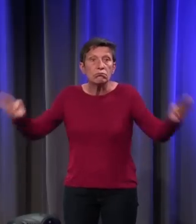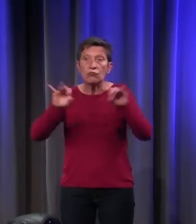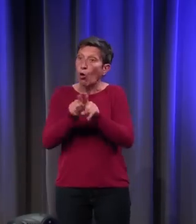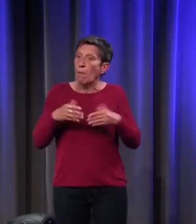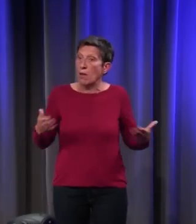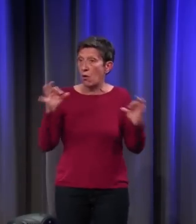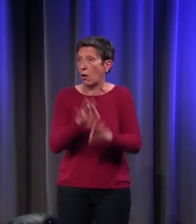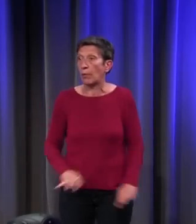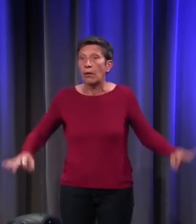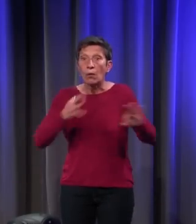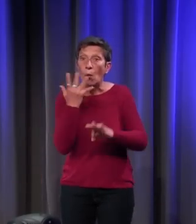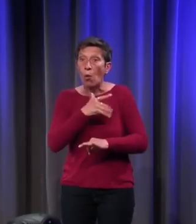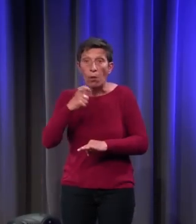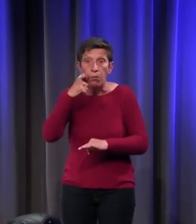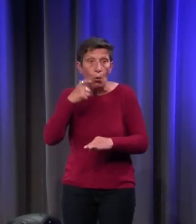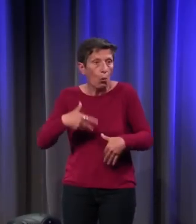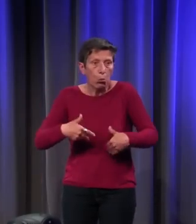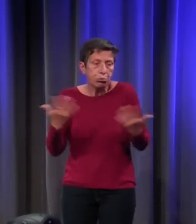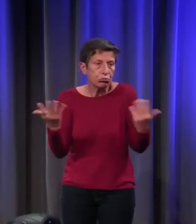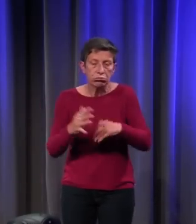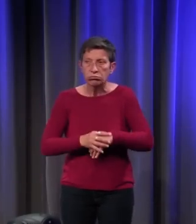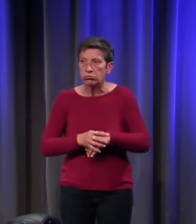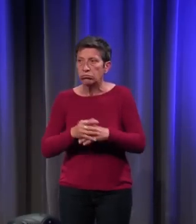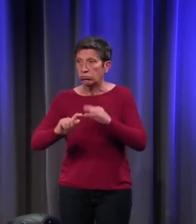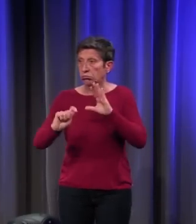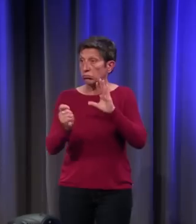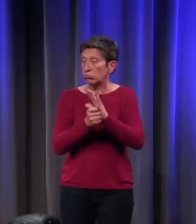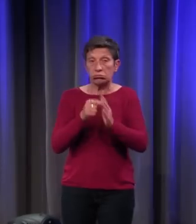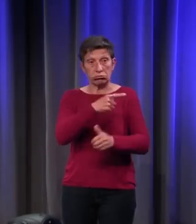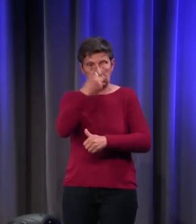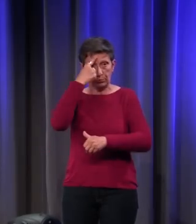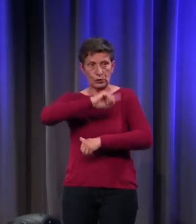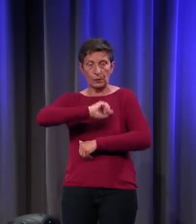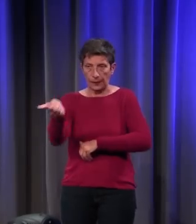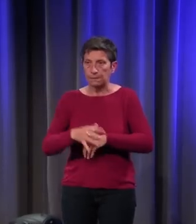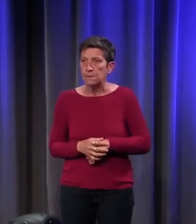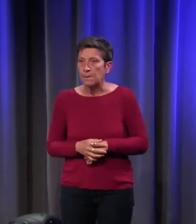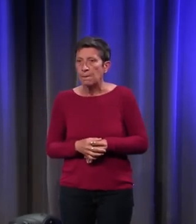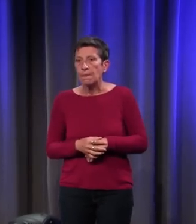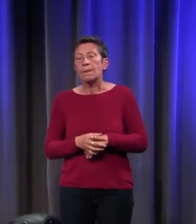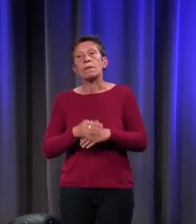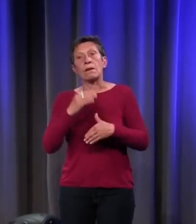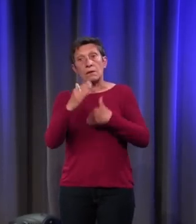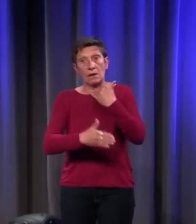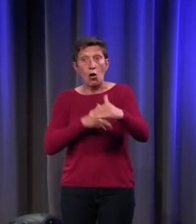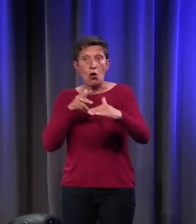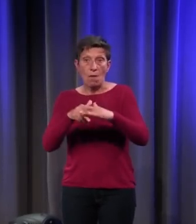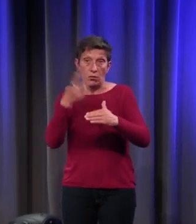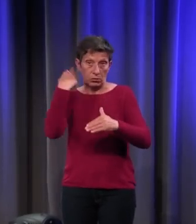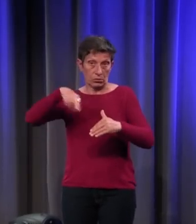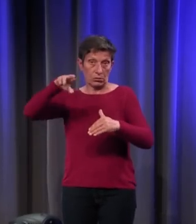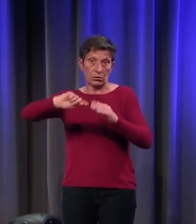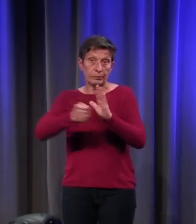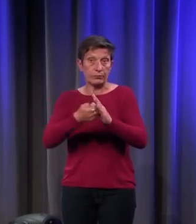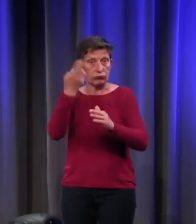'entendons. La couleur de la peau n'est pas prise en compte. Il faut attendre l'Europe moderne et surtout